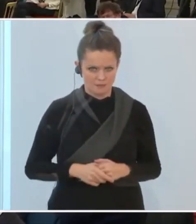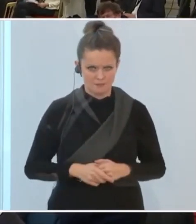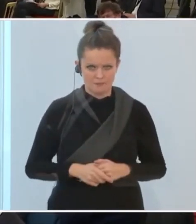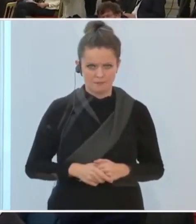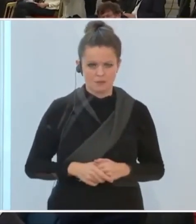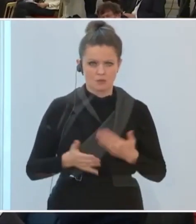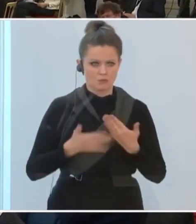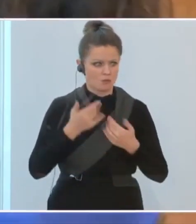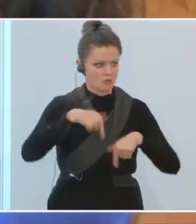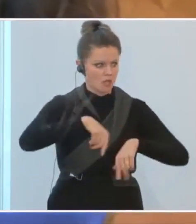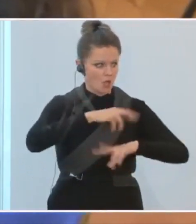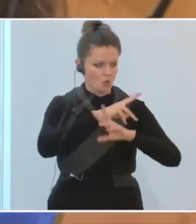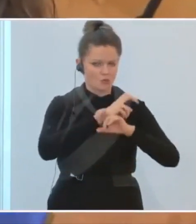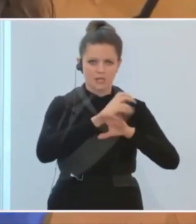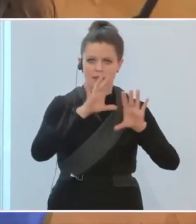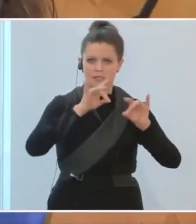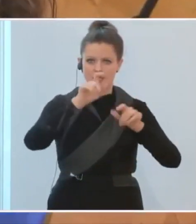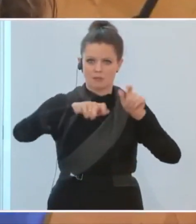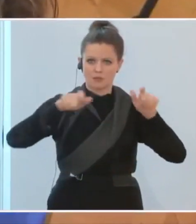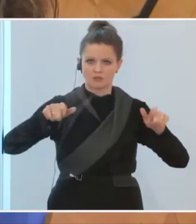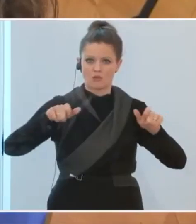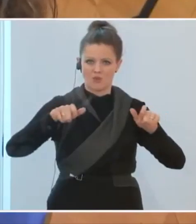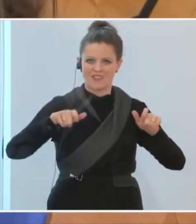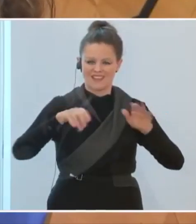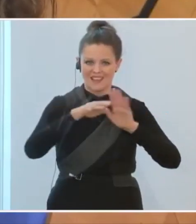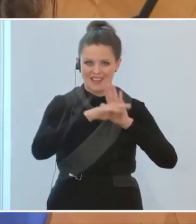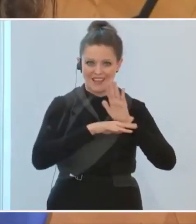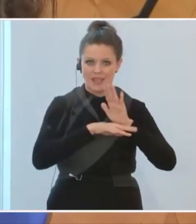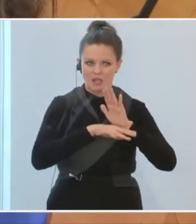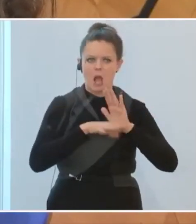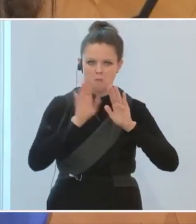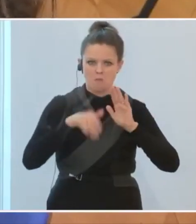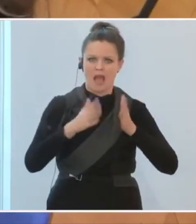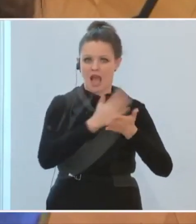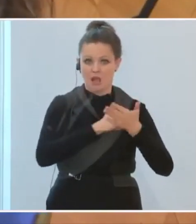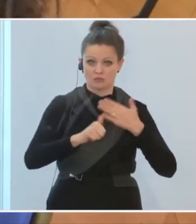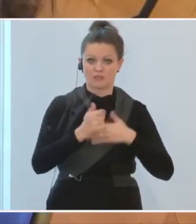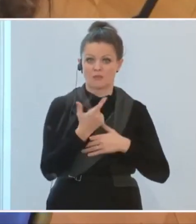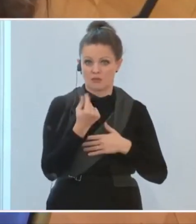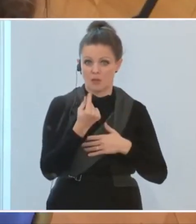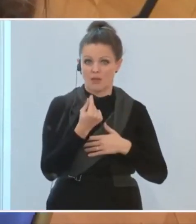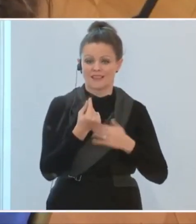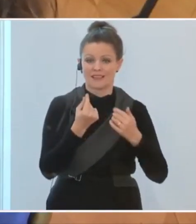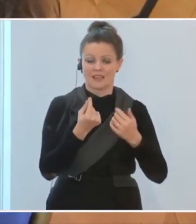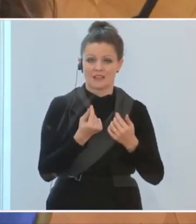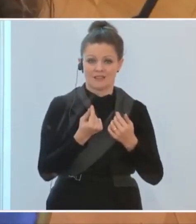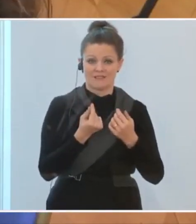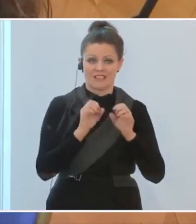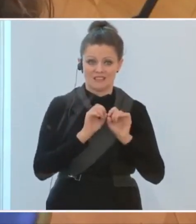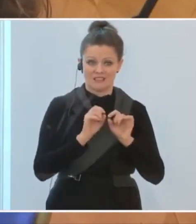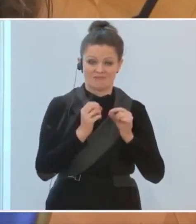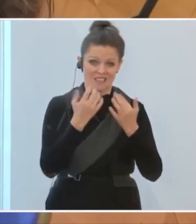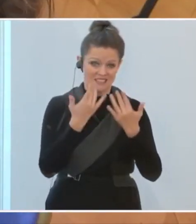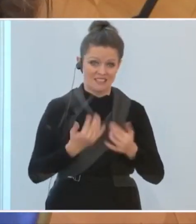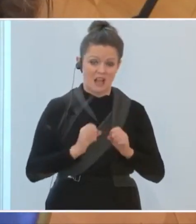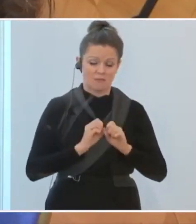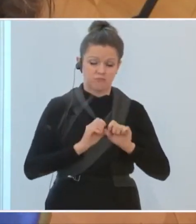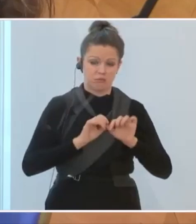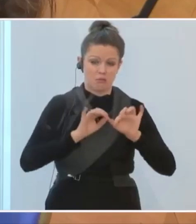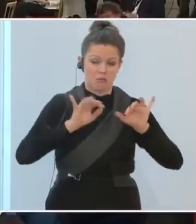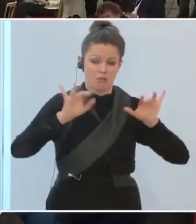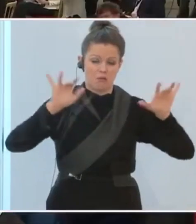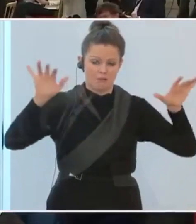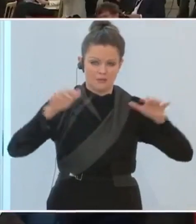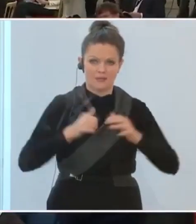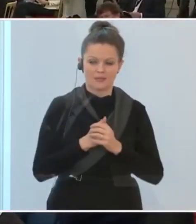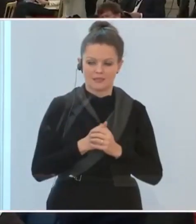sehr, sehr viele Leute diese 10-Personen-Regel ausreizen, ist ja davon auszugehen, dass die Zahlen steigen werden. Gibt es da von Ihrer Seite Prognosen, wo wir